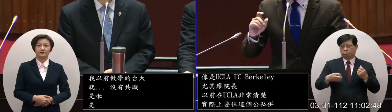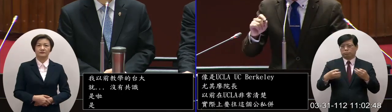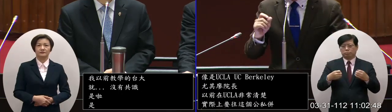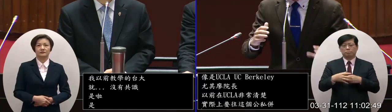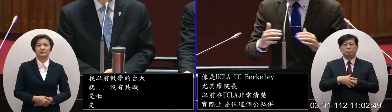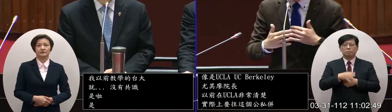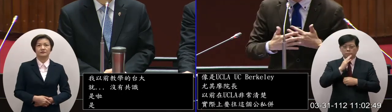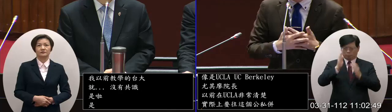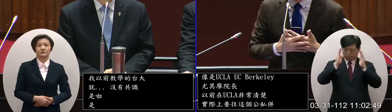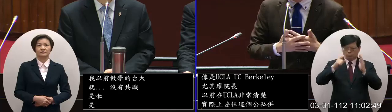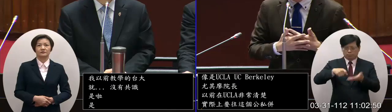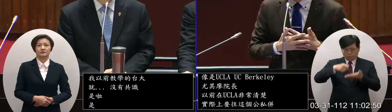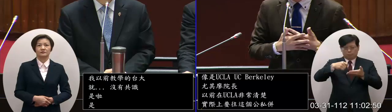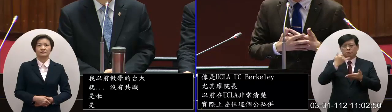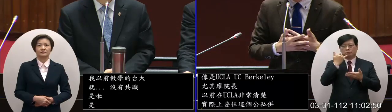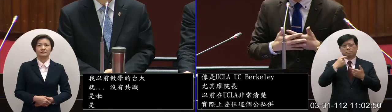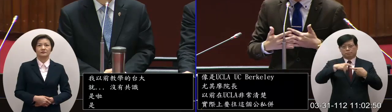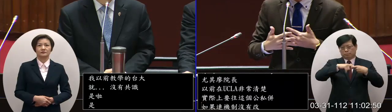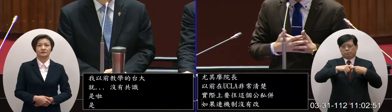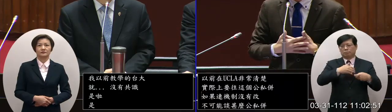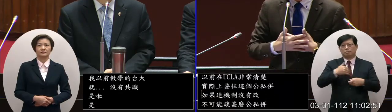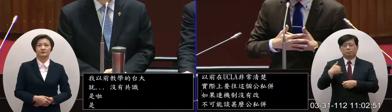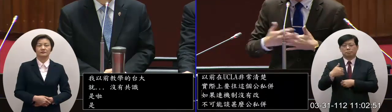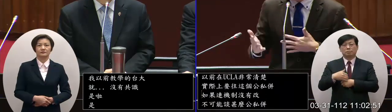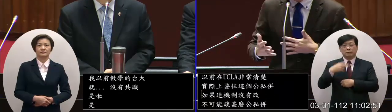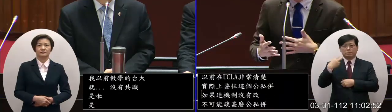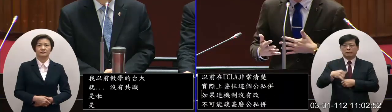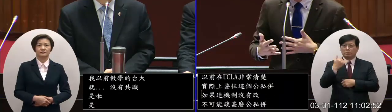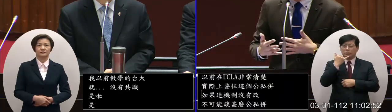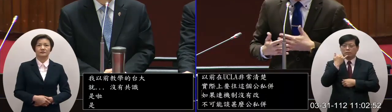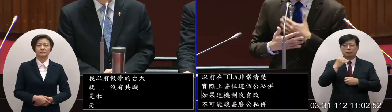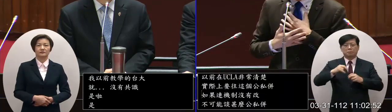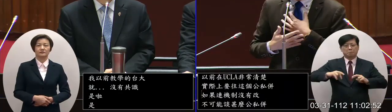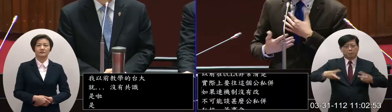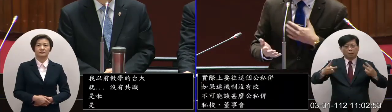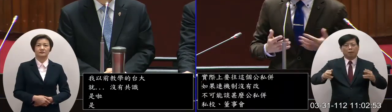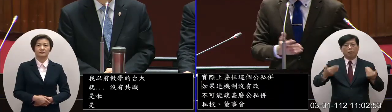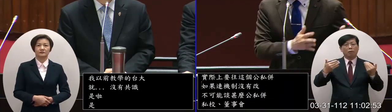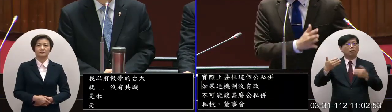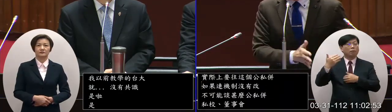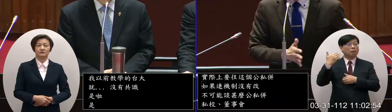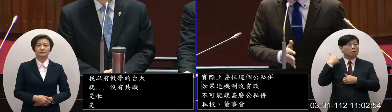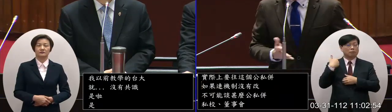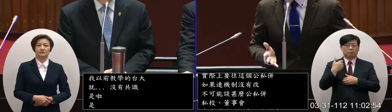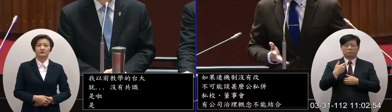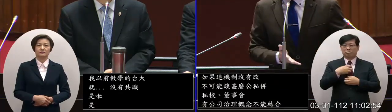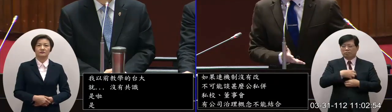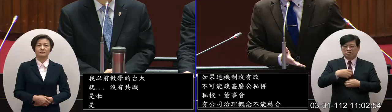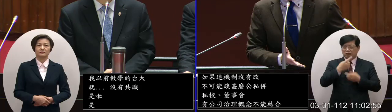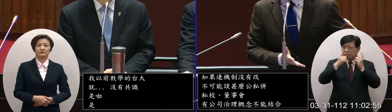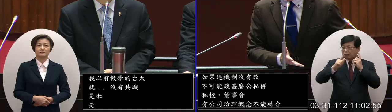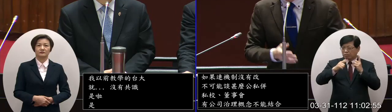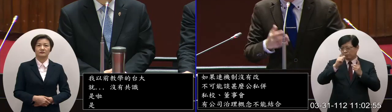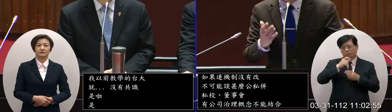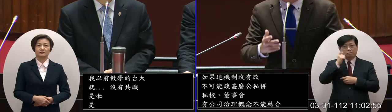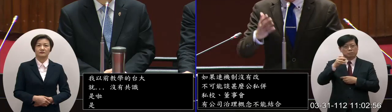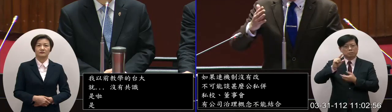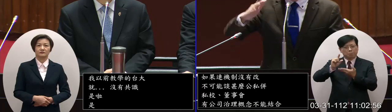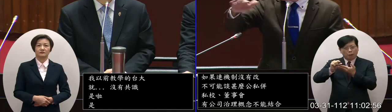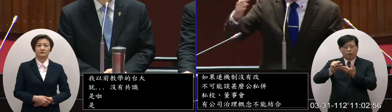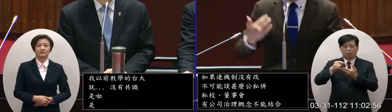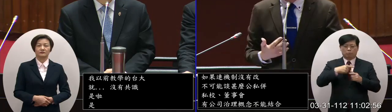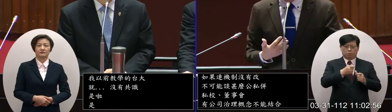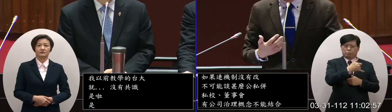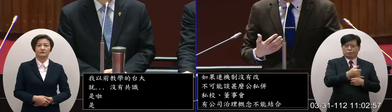了那他就認真講他就有這個結合的可能性甚至也可以鬆綁了以往其實現在我們一直在抱怨大學老師為什麼薪水這麼低因為